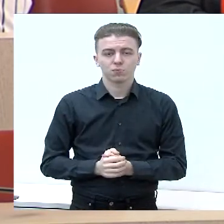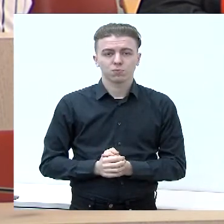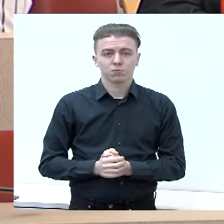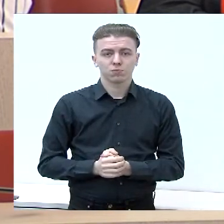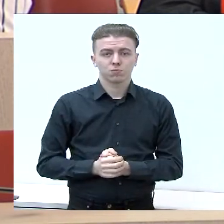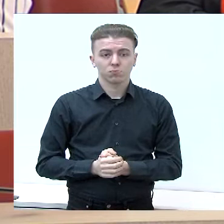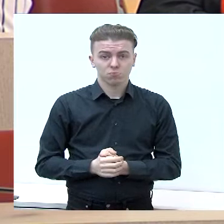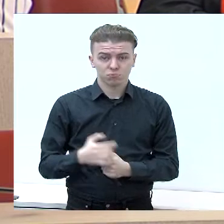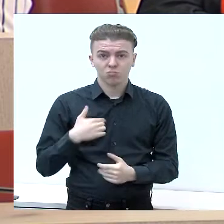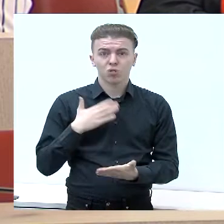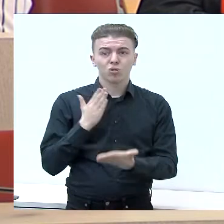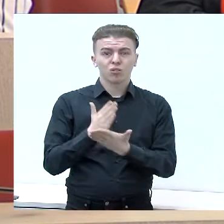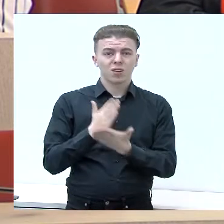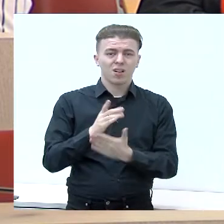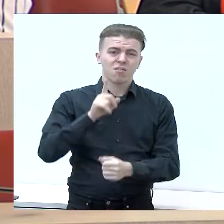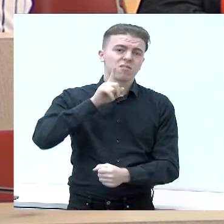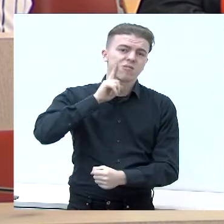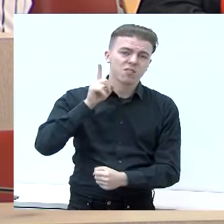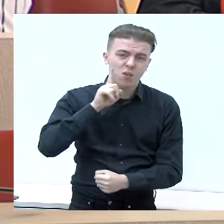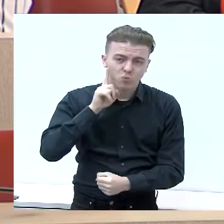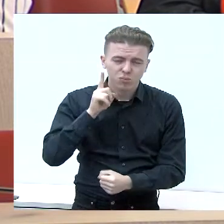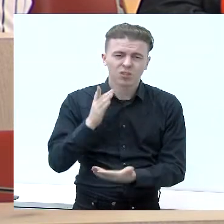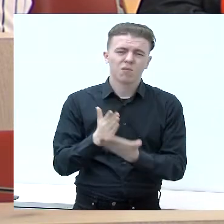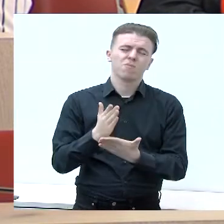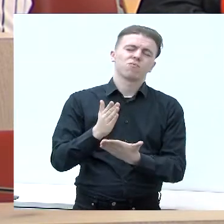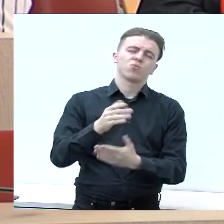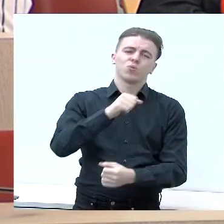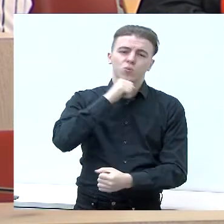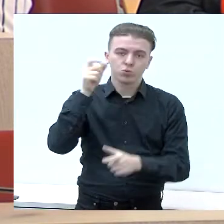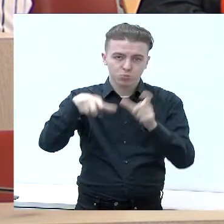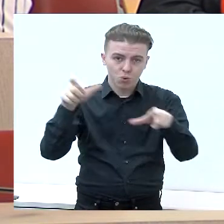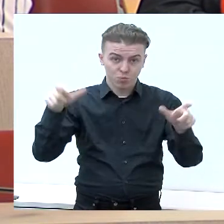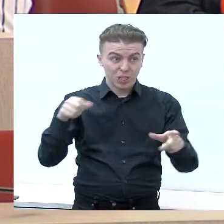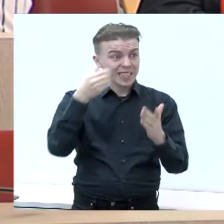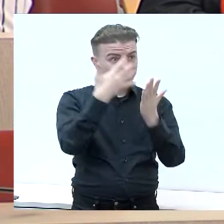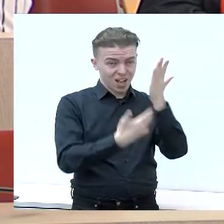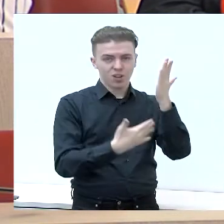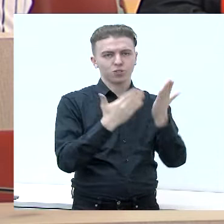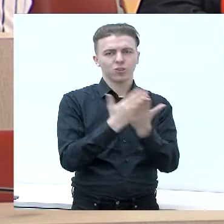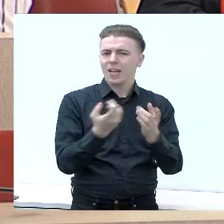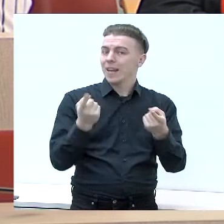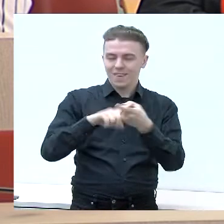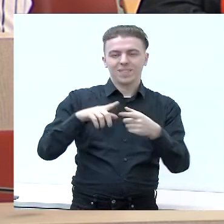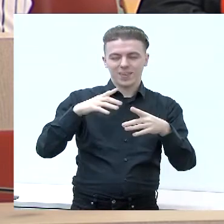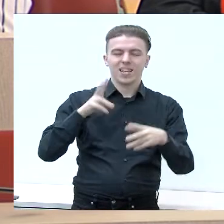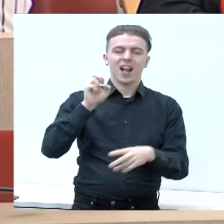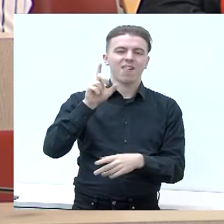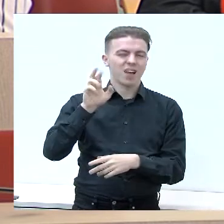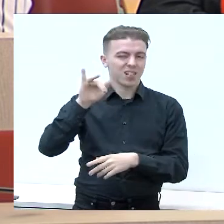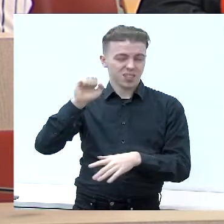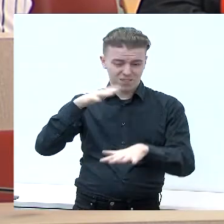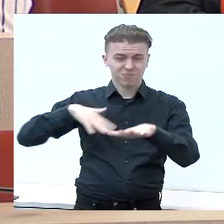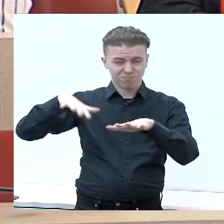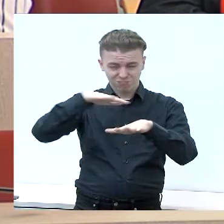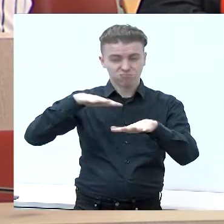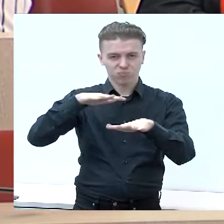Tai turime jaunų ir turime seniorų. Tai manau, kad šitas sąrašas kaip tik atspindi visų Kalvarijos krašto žmonių